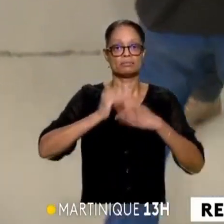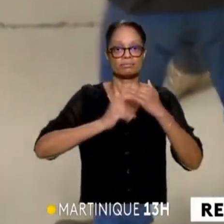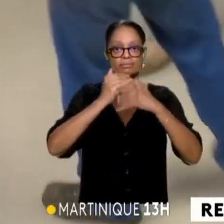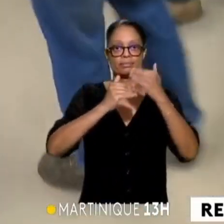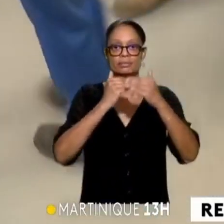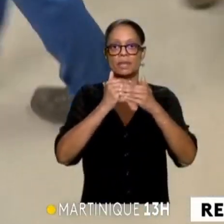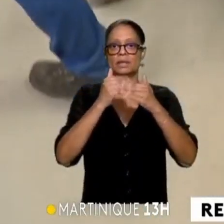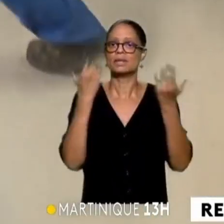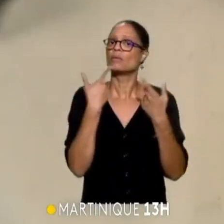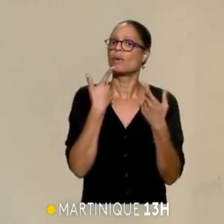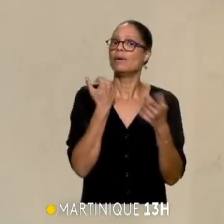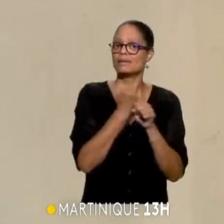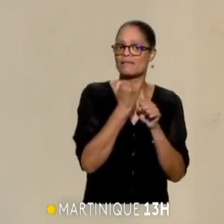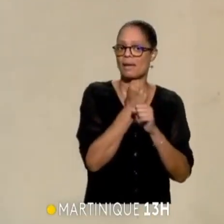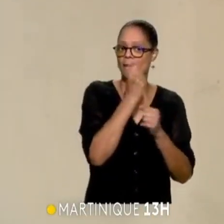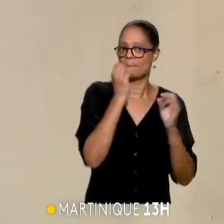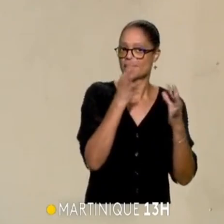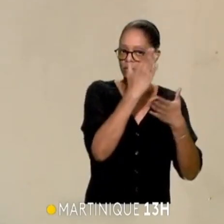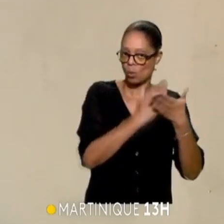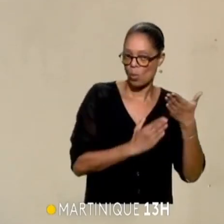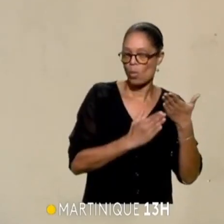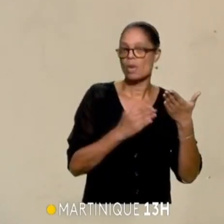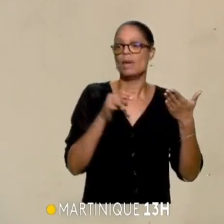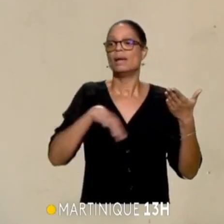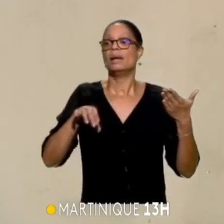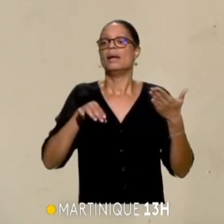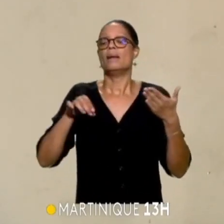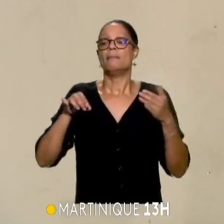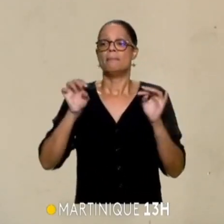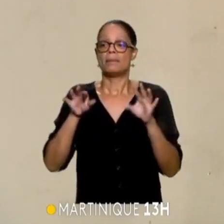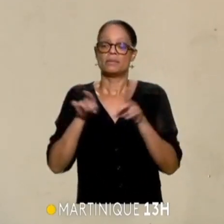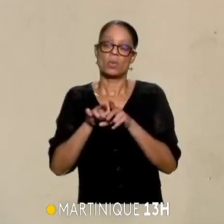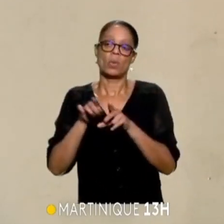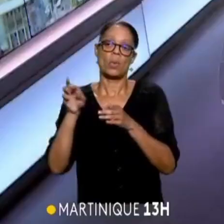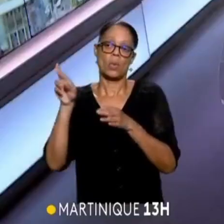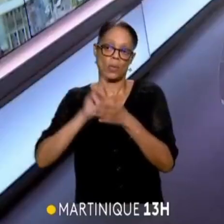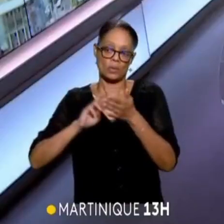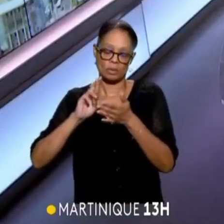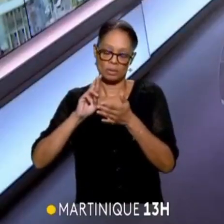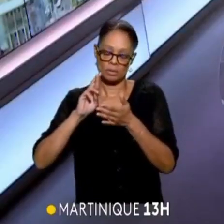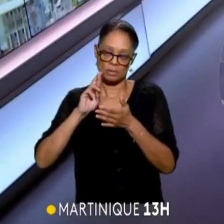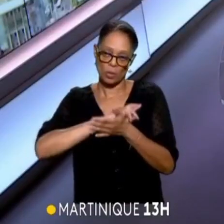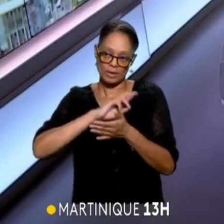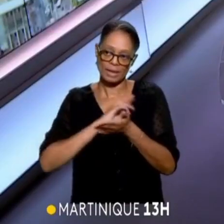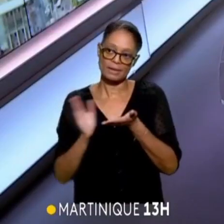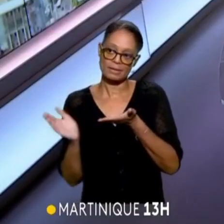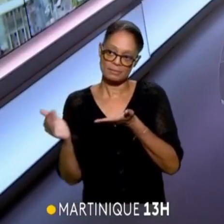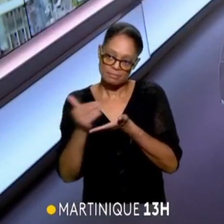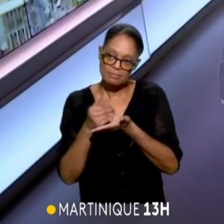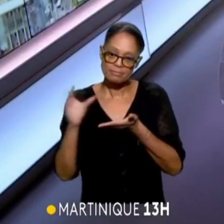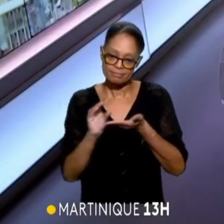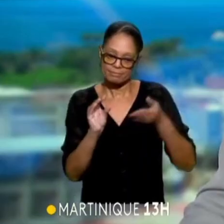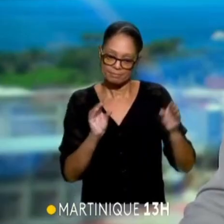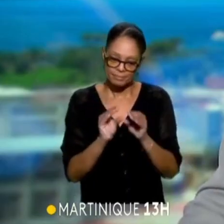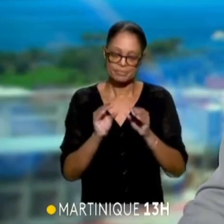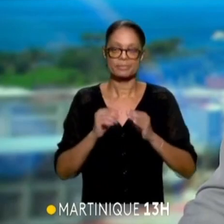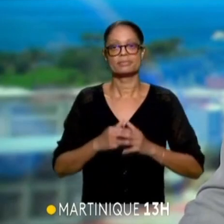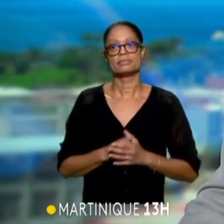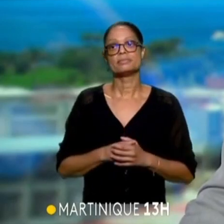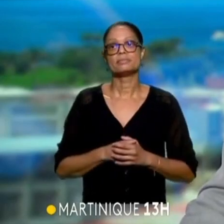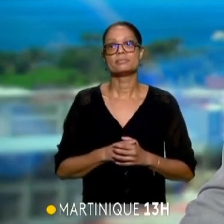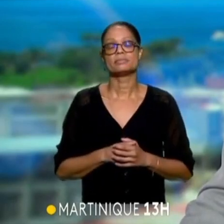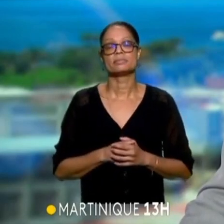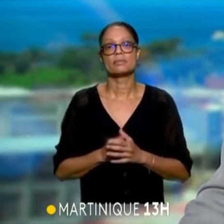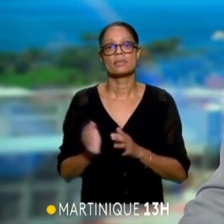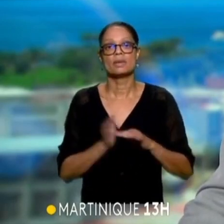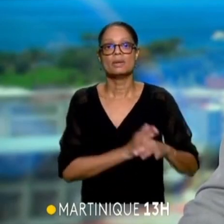mi-temps pour conserver un salaire tout en commençant à toucher ses droits à la retraite. Le débat actuel qui porte toujours sur